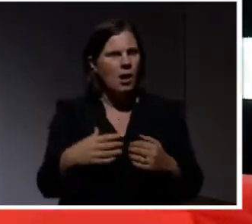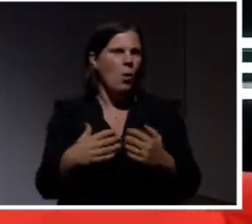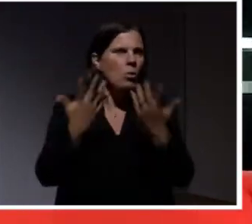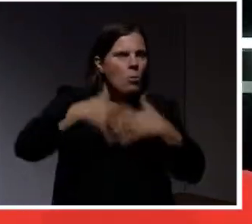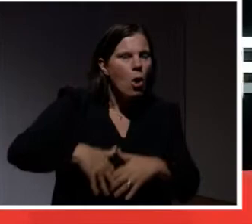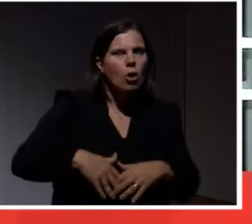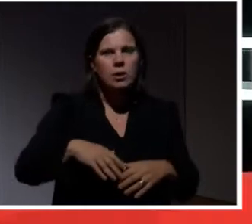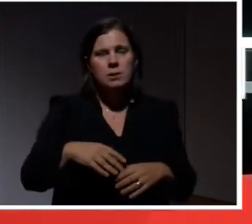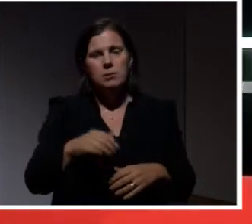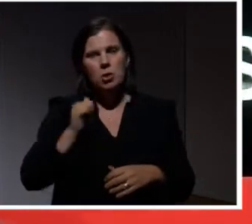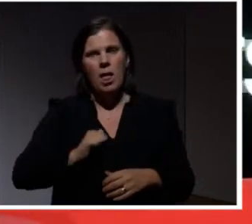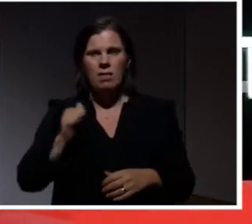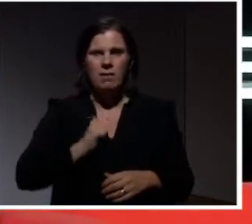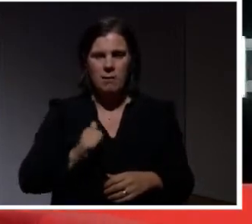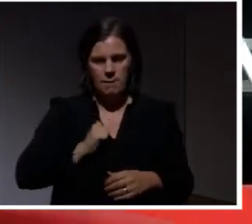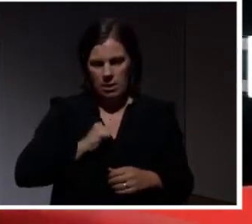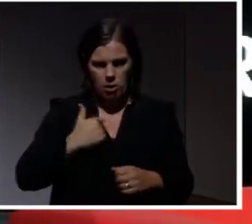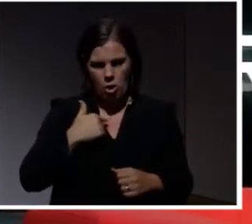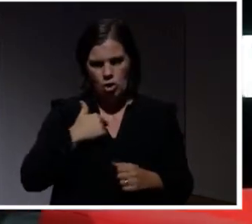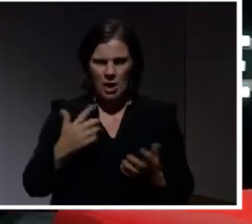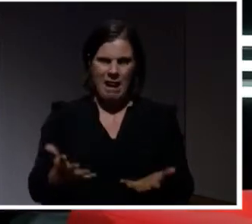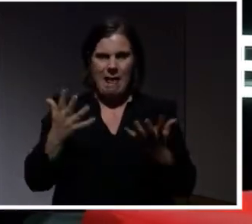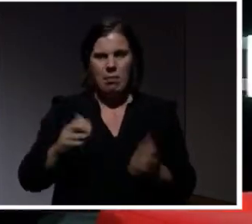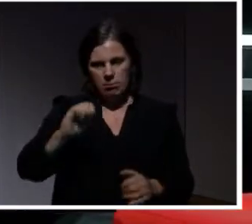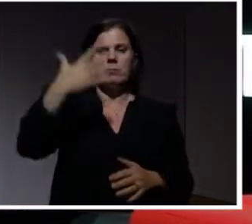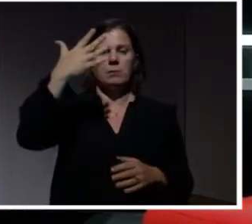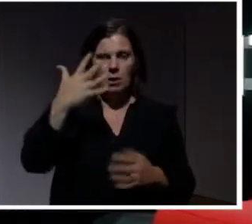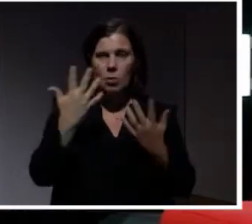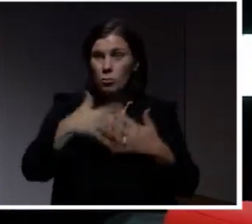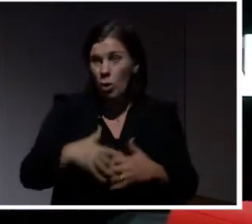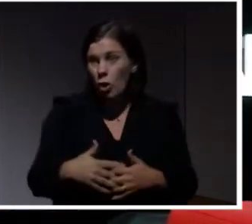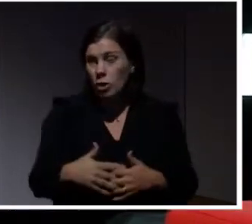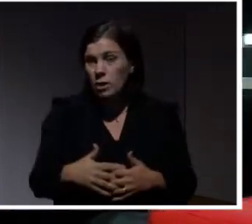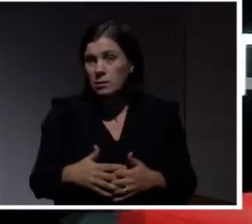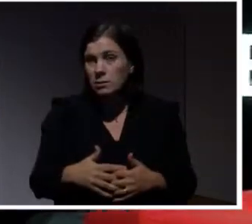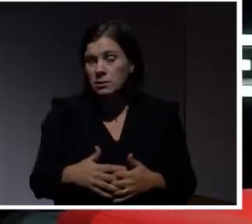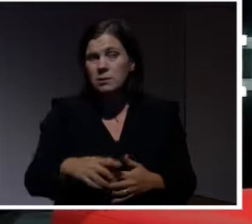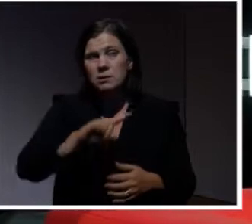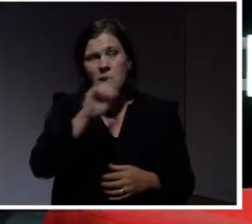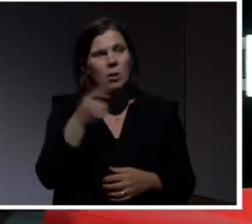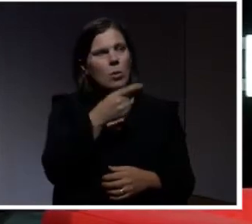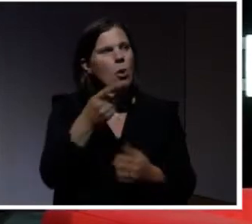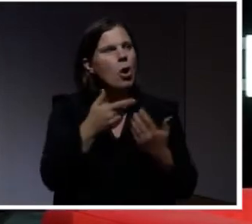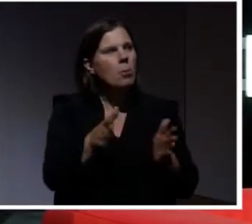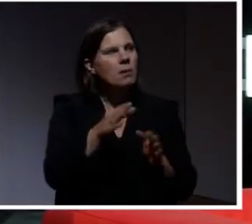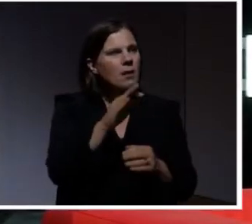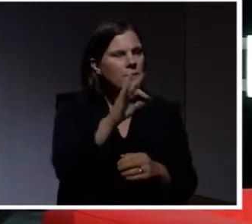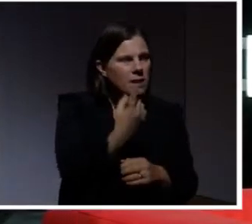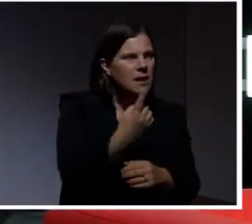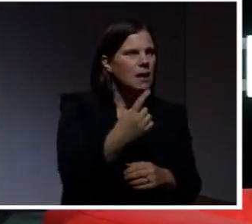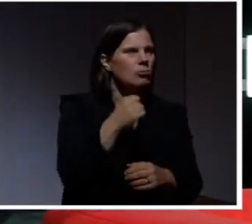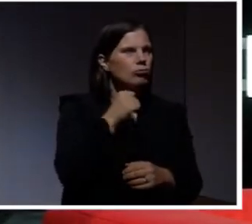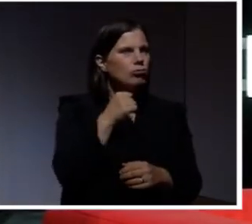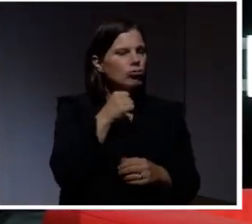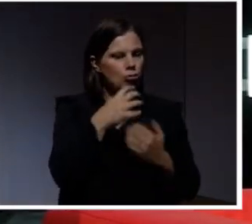att få den här användarupplevelsen. Det ska ju vara så lätt som möjligt, eller hur? Sen att de öppnade filen med skadlig kod